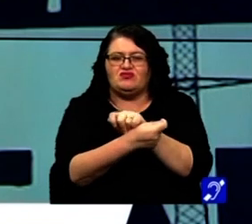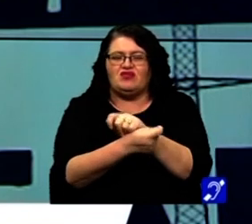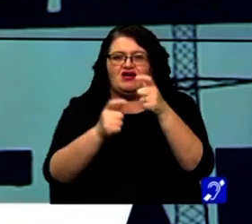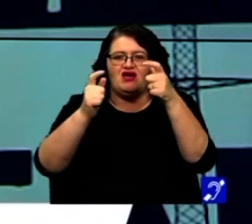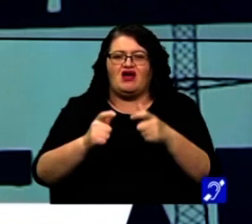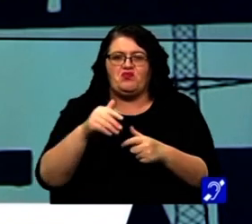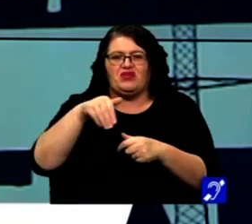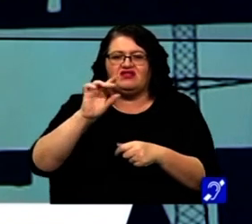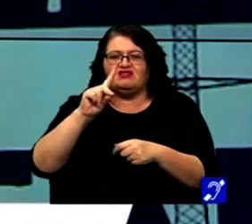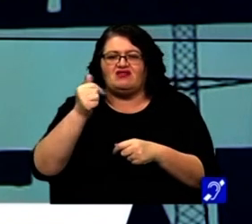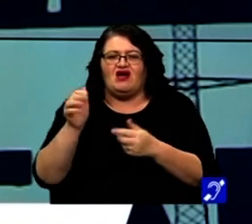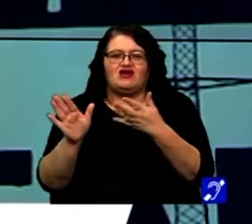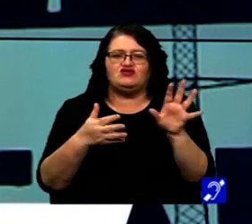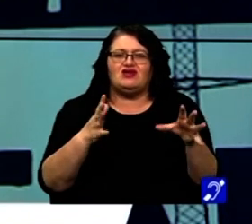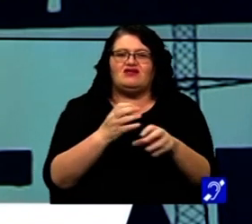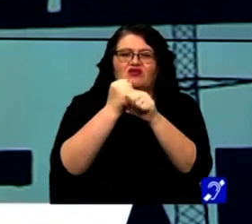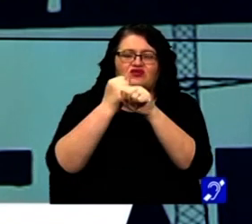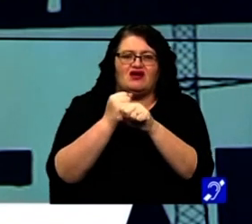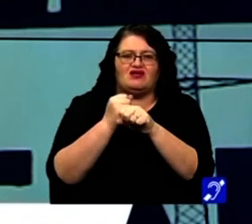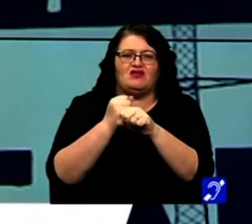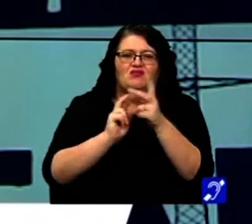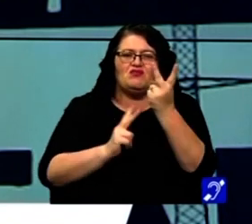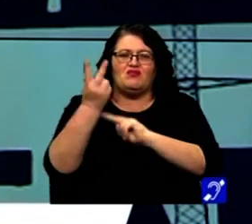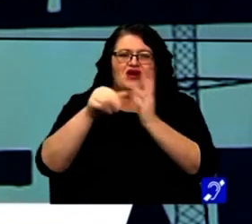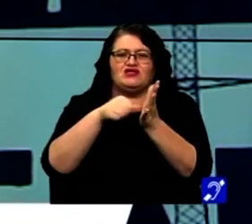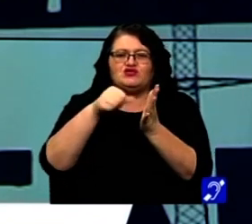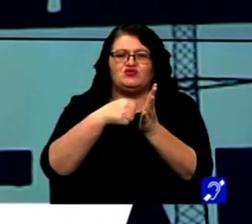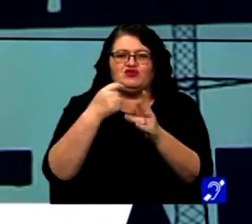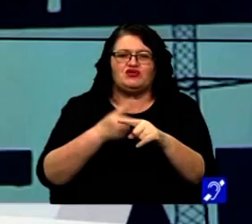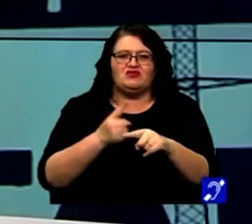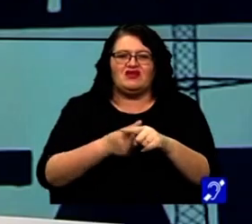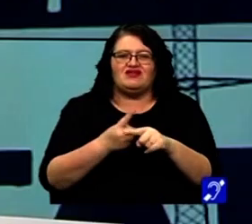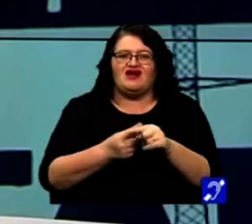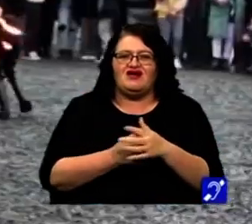Minda a fost dat prin inaugurarea unui parc de sculpturi monumentale în metal.